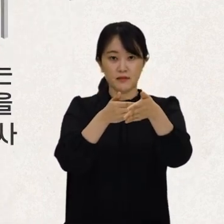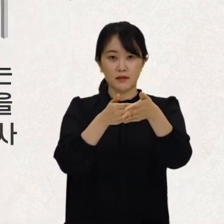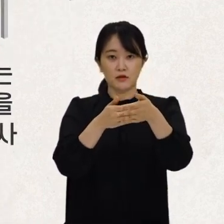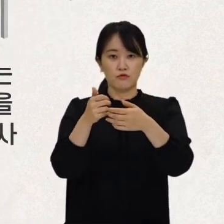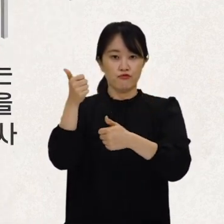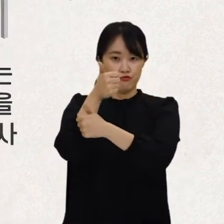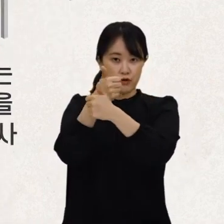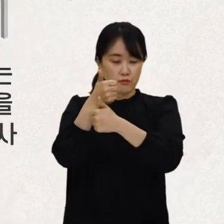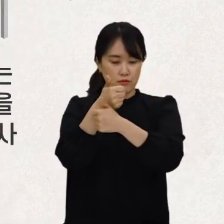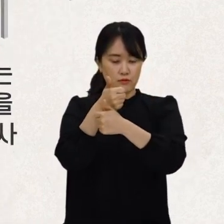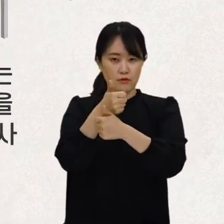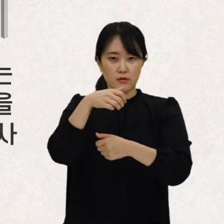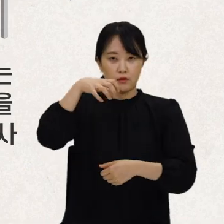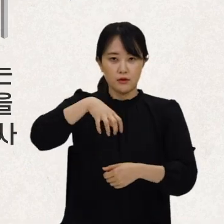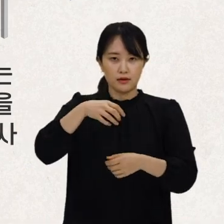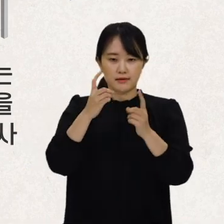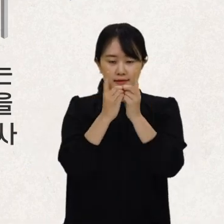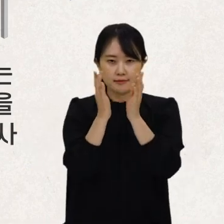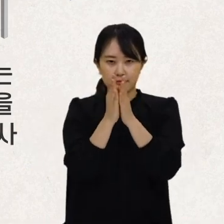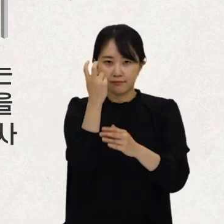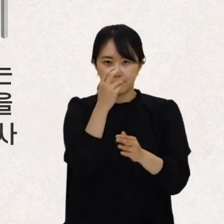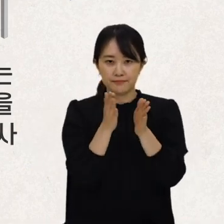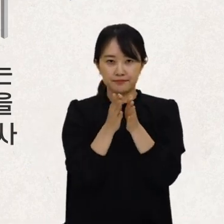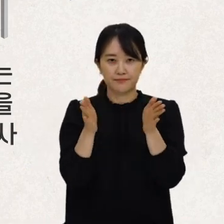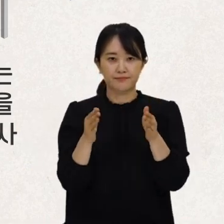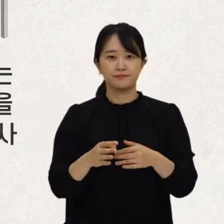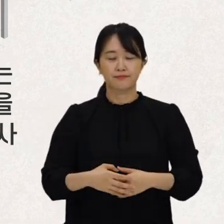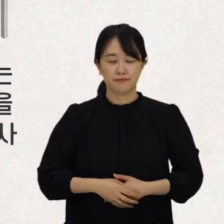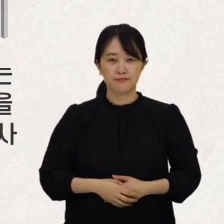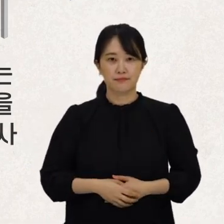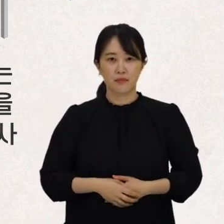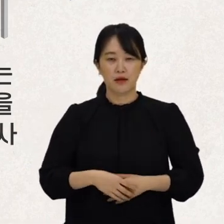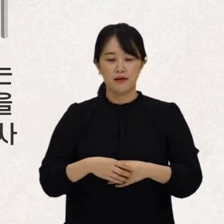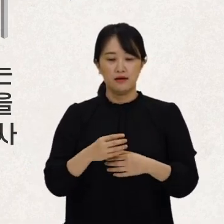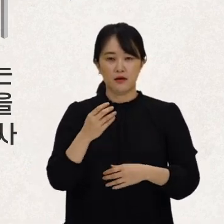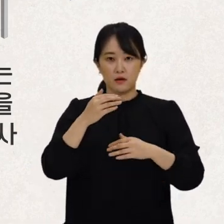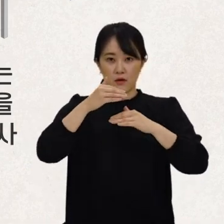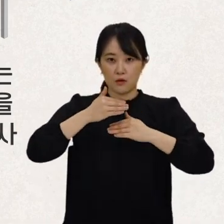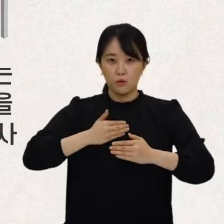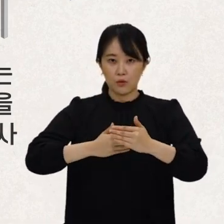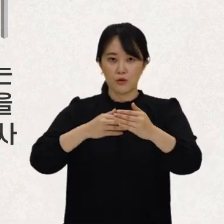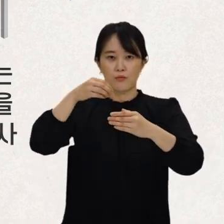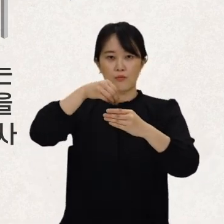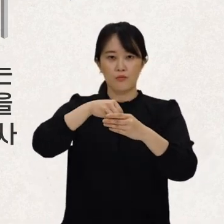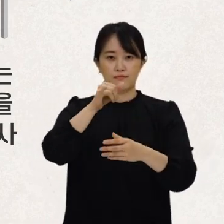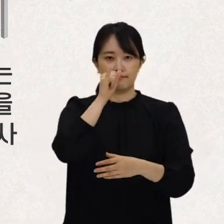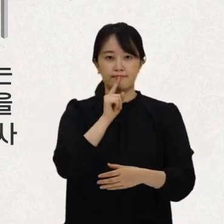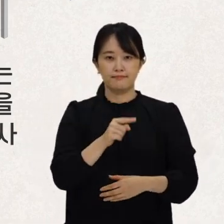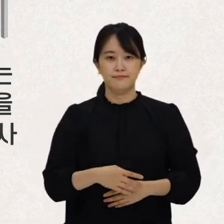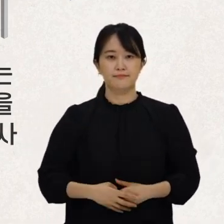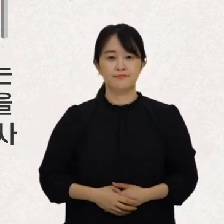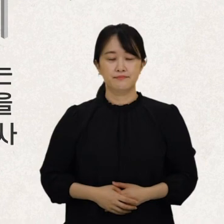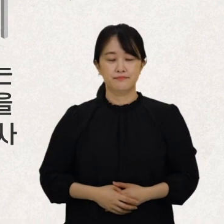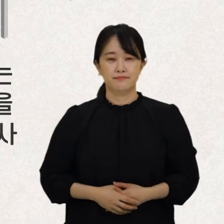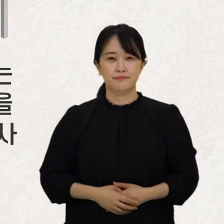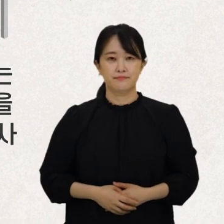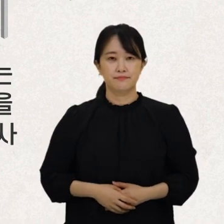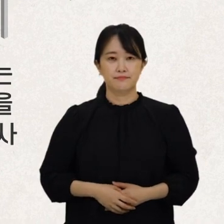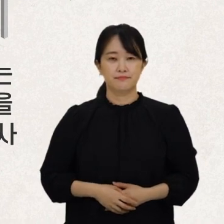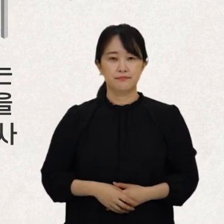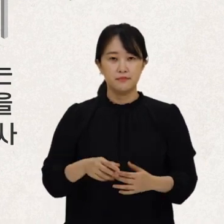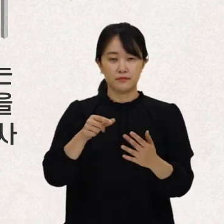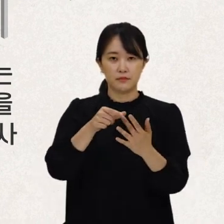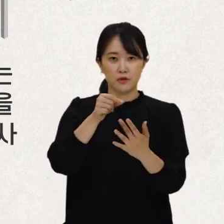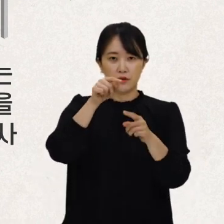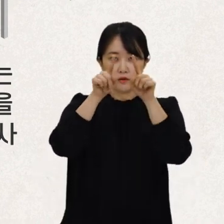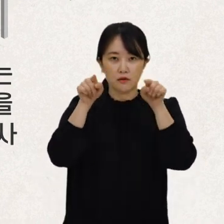당사국에 대해 직접 조사를 하게 돼요. 이 과정에 대한 내용이 포함되어 있죠. 선택의정서는